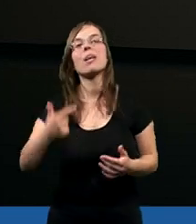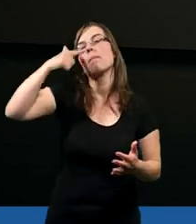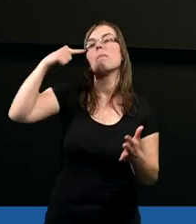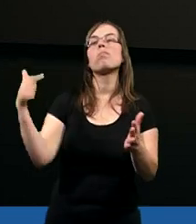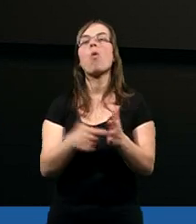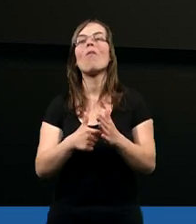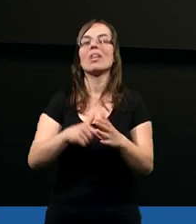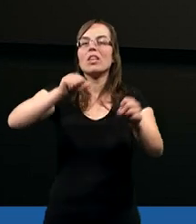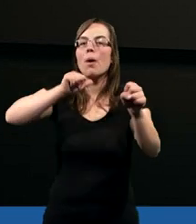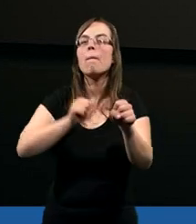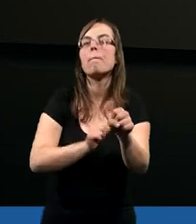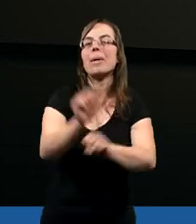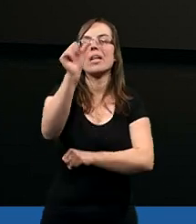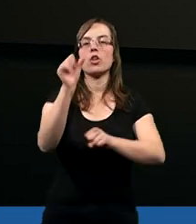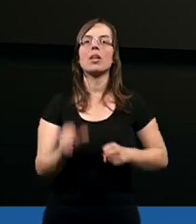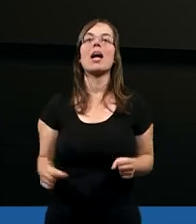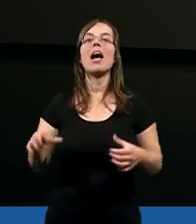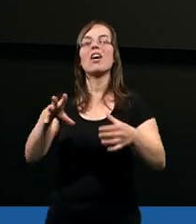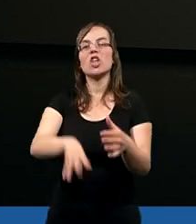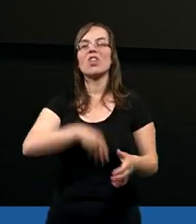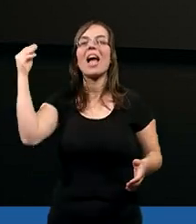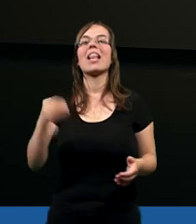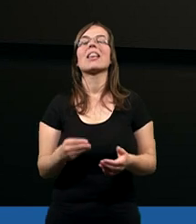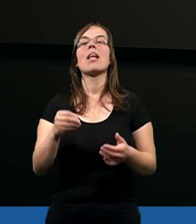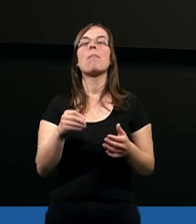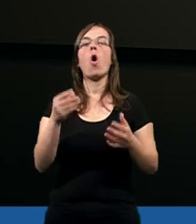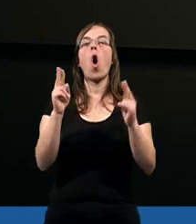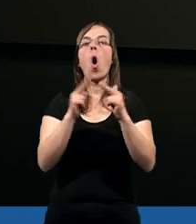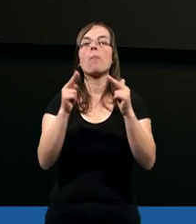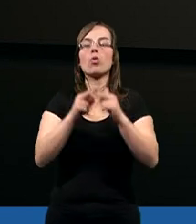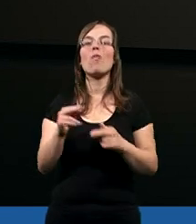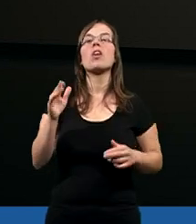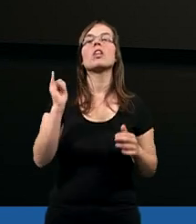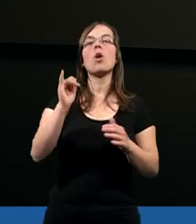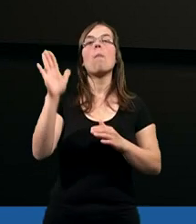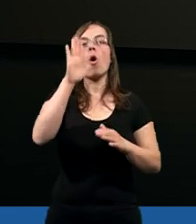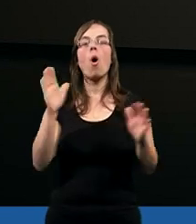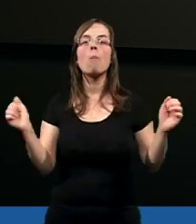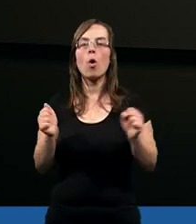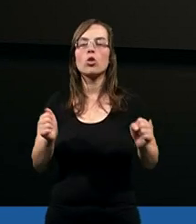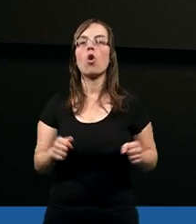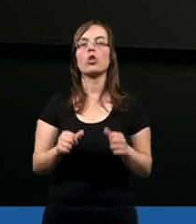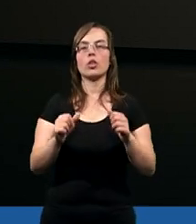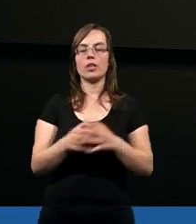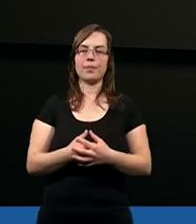Jakimiż powinniście być w świętym obcowaniu i pobożnościach?